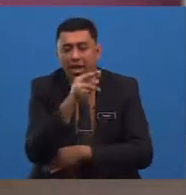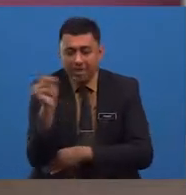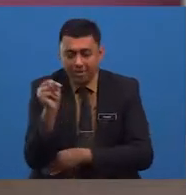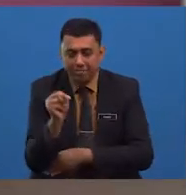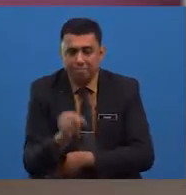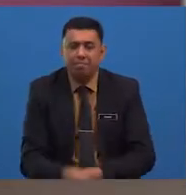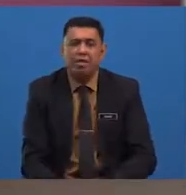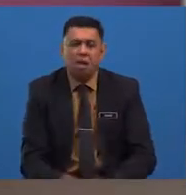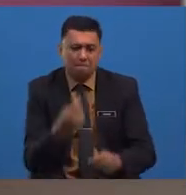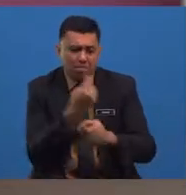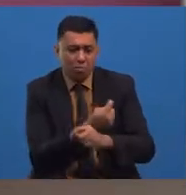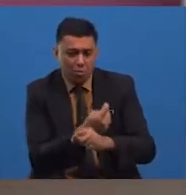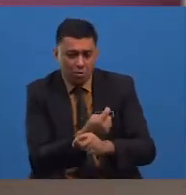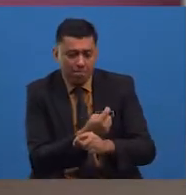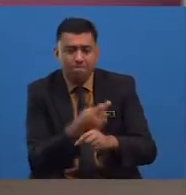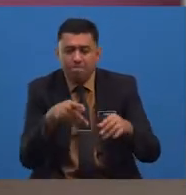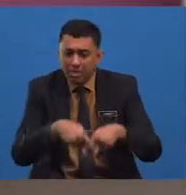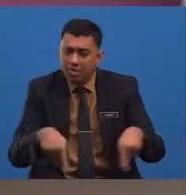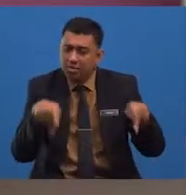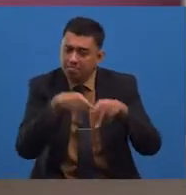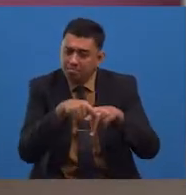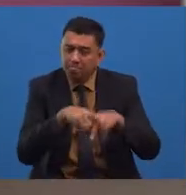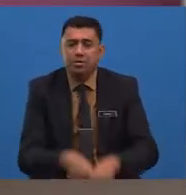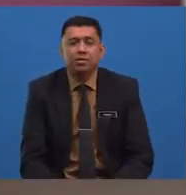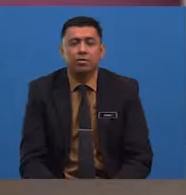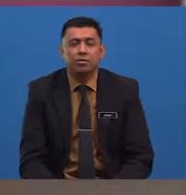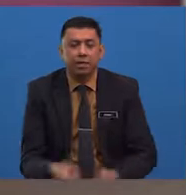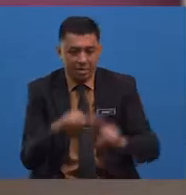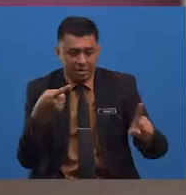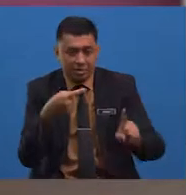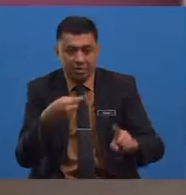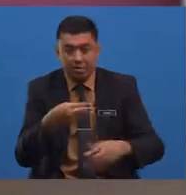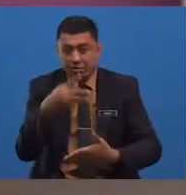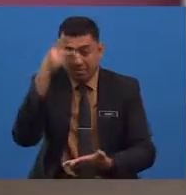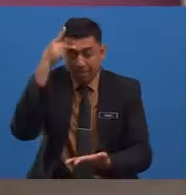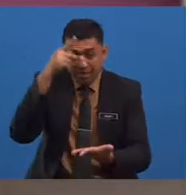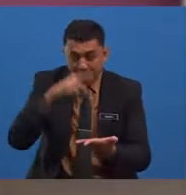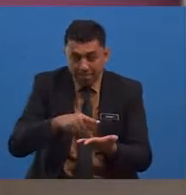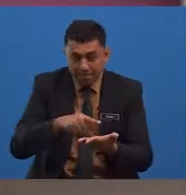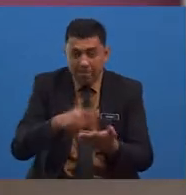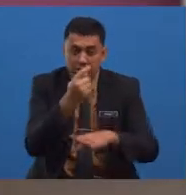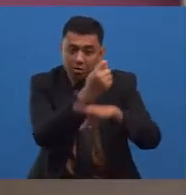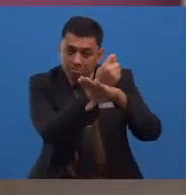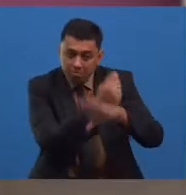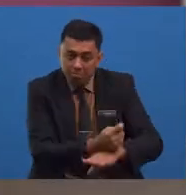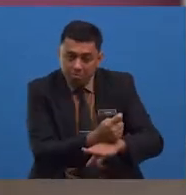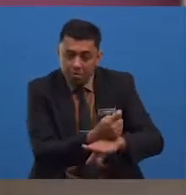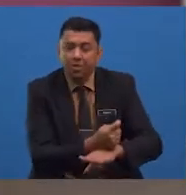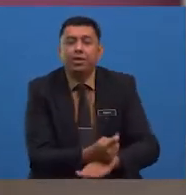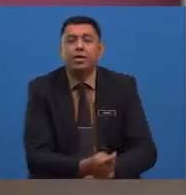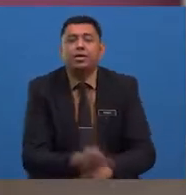berperanan penting sama ada dari segi kepercayaan tradisional ataupun